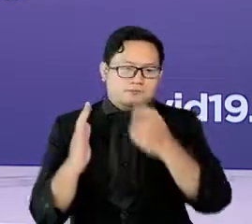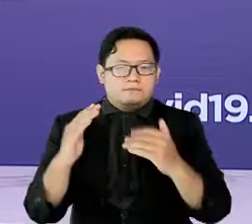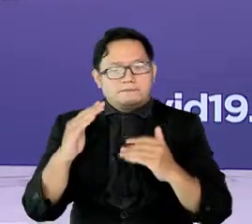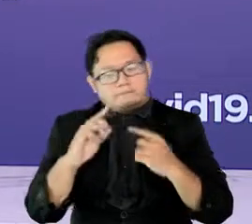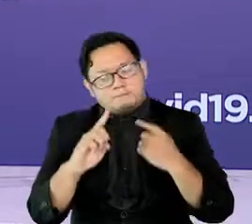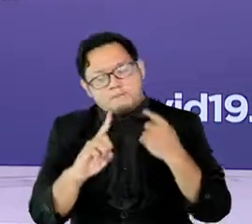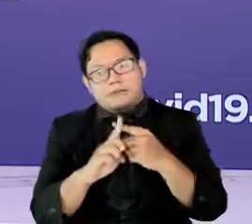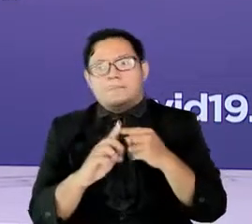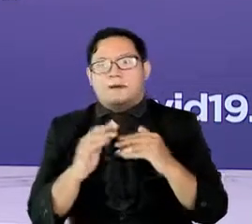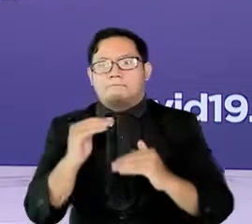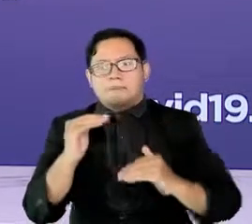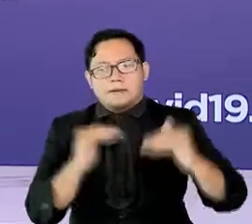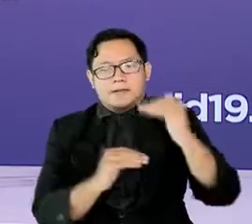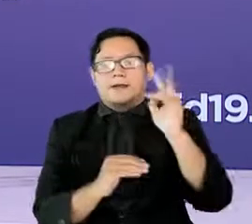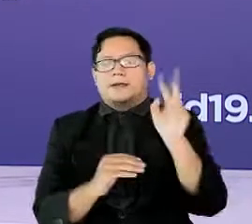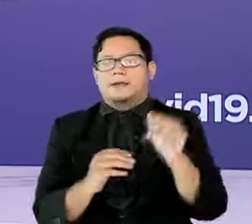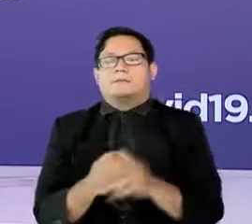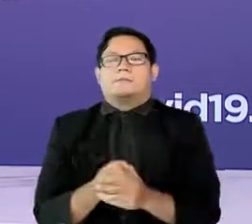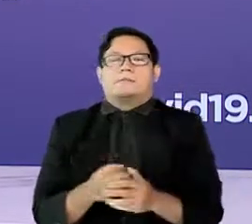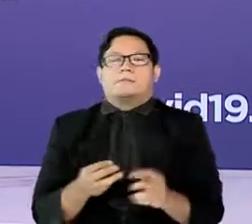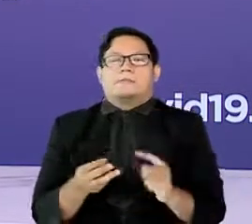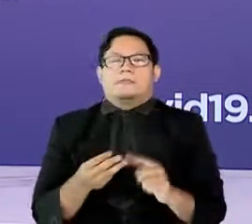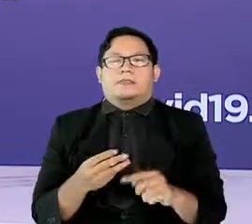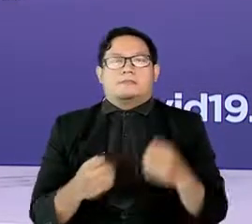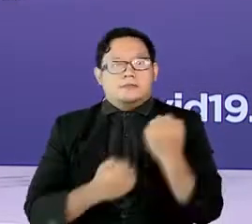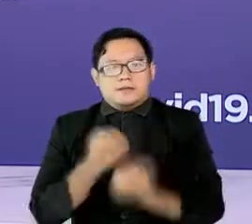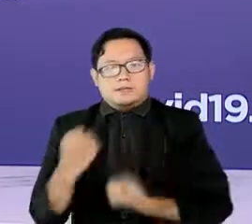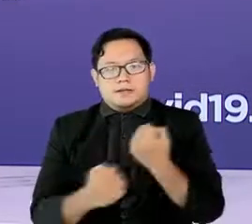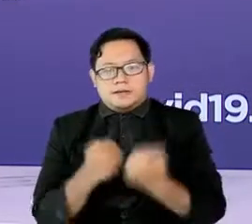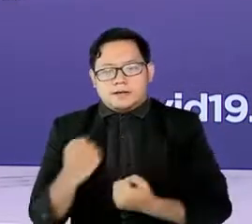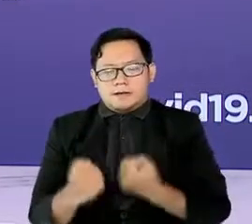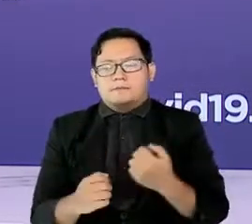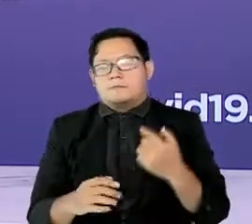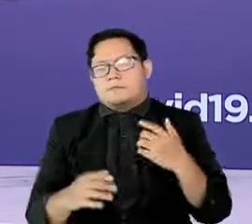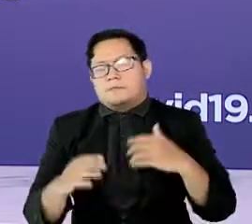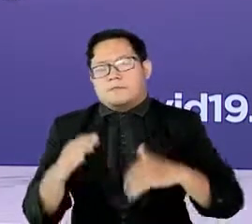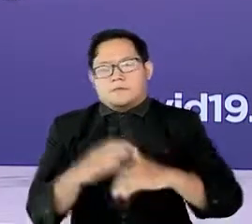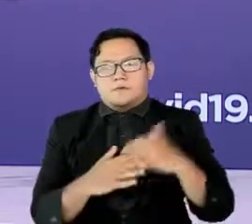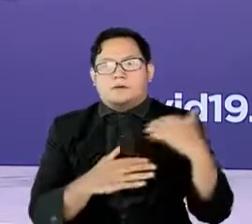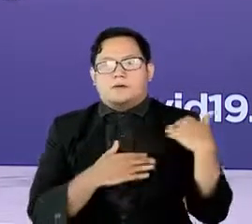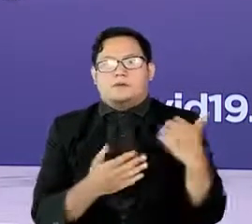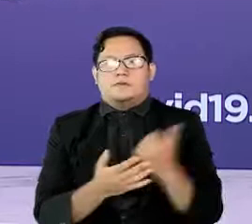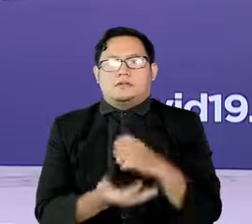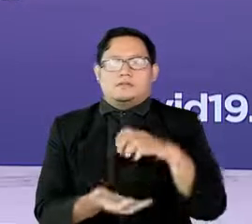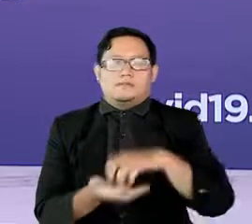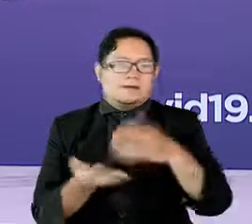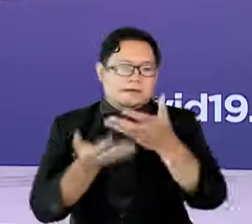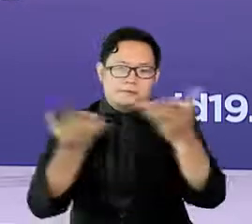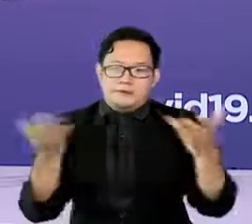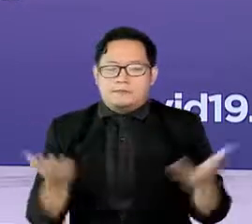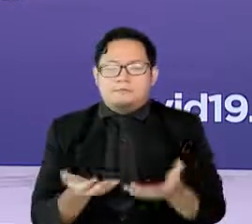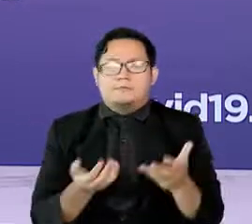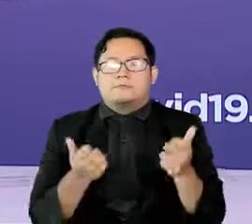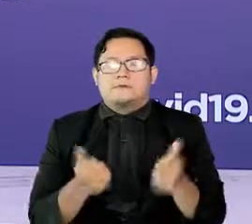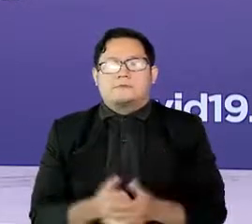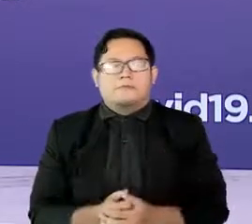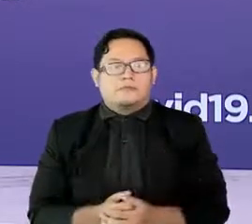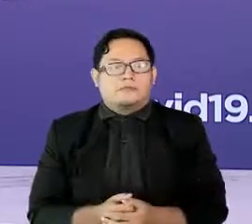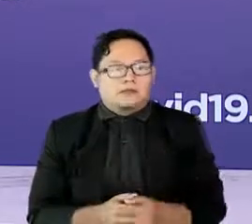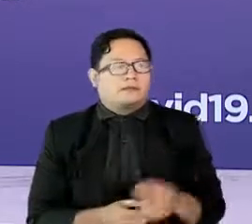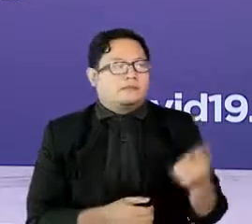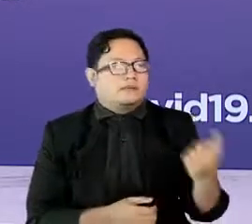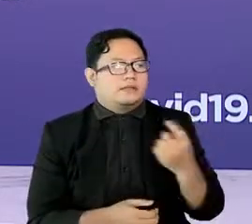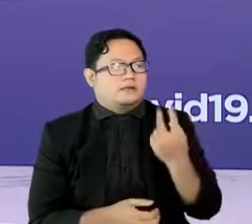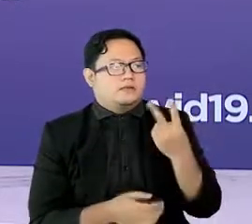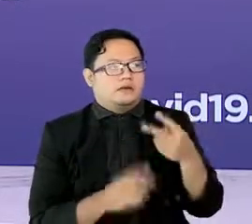meningkat, dilaksanakan penuh tanggung jawab di manapun dan kapapun kita berada. Terima kasih. Selanjutnya pertanyaan